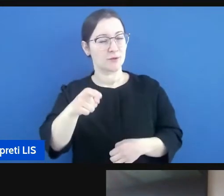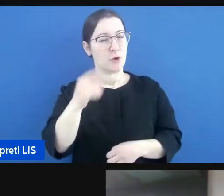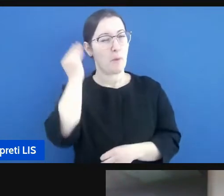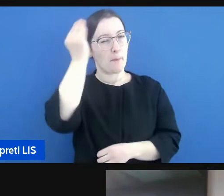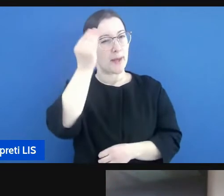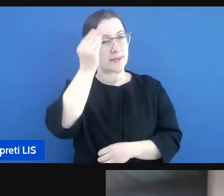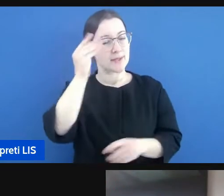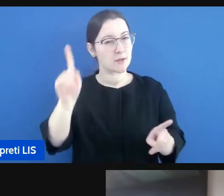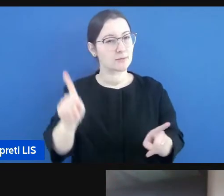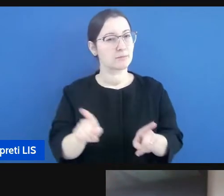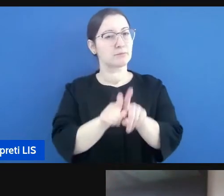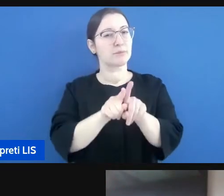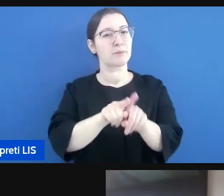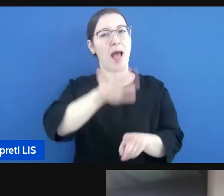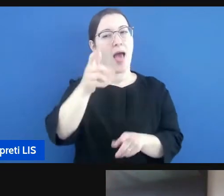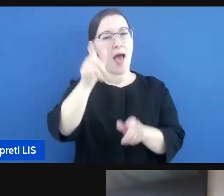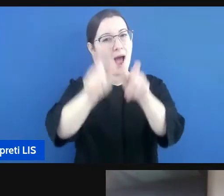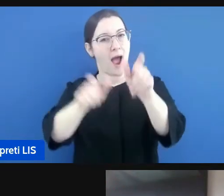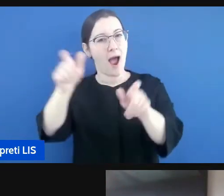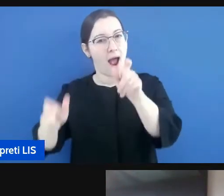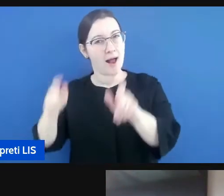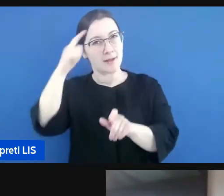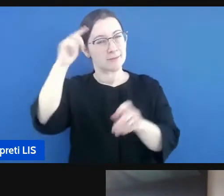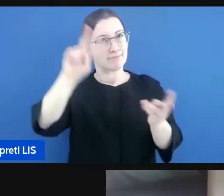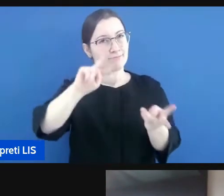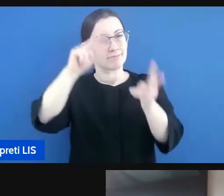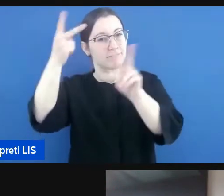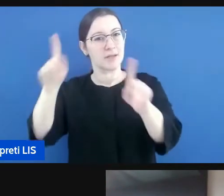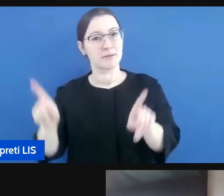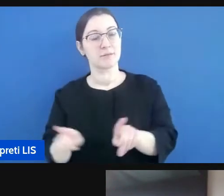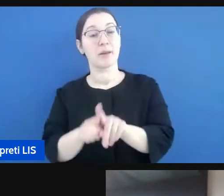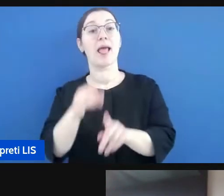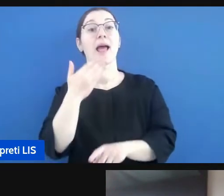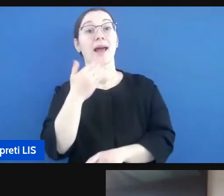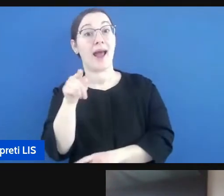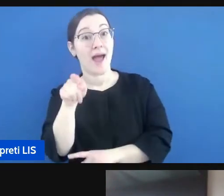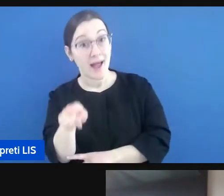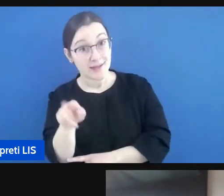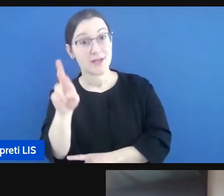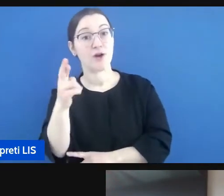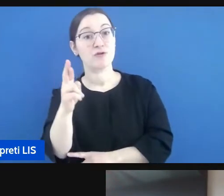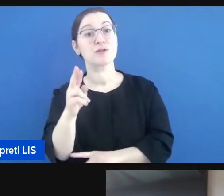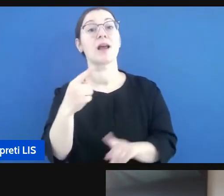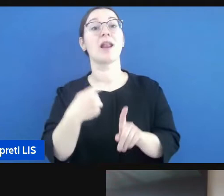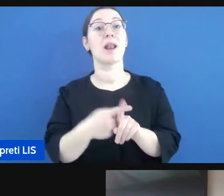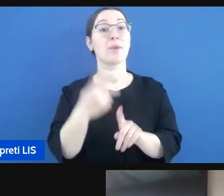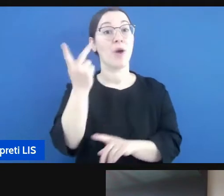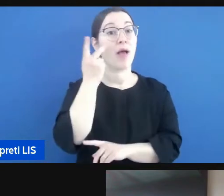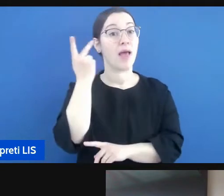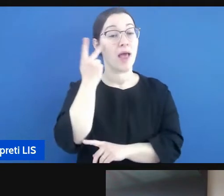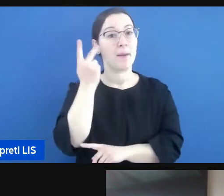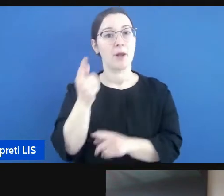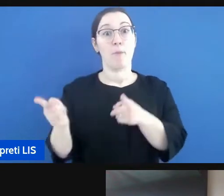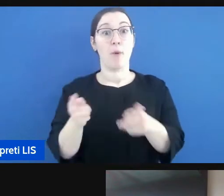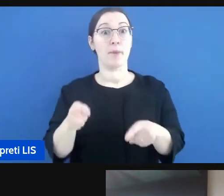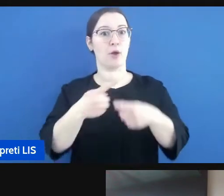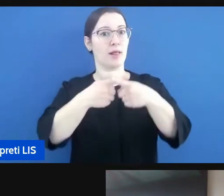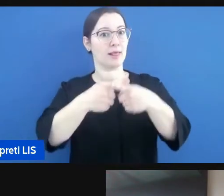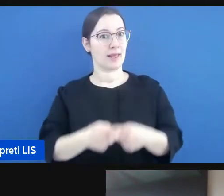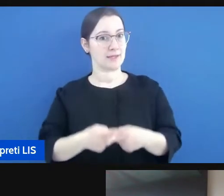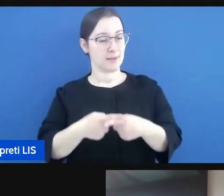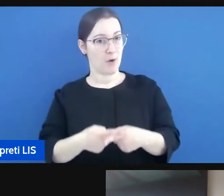per ringraziare lei e anche Emilio Insolera di questo momento di testimonianza perché appunto come dicevo prima